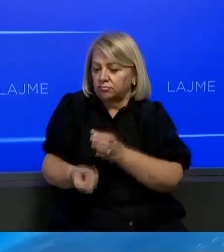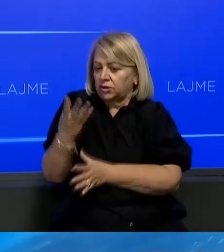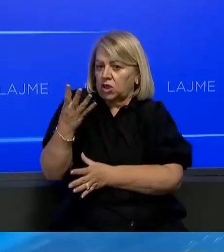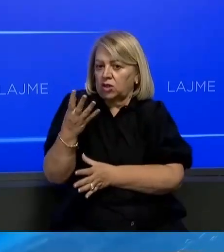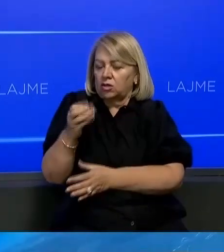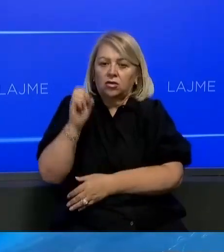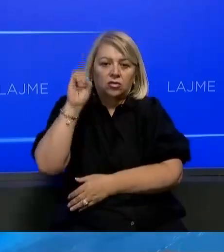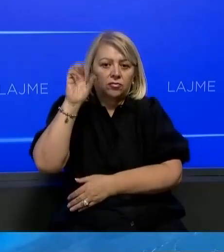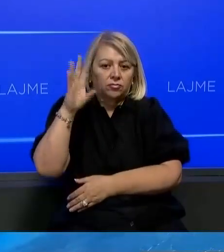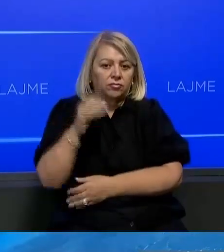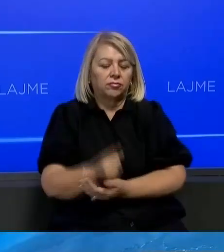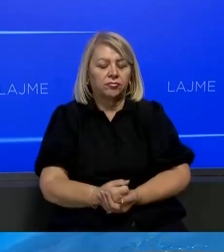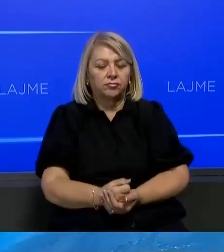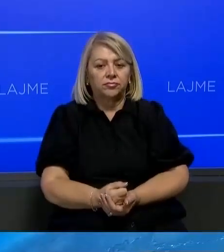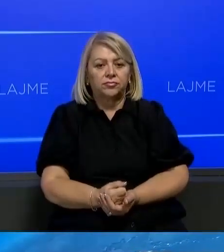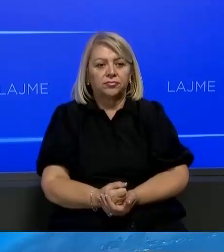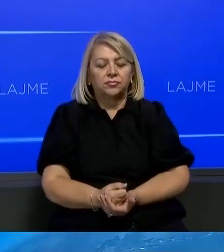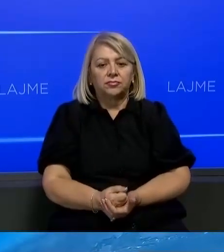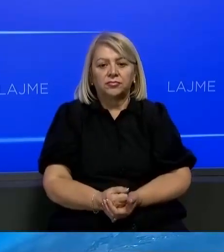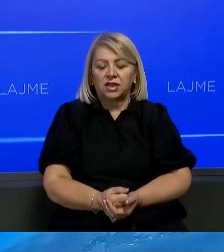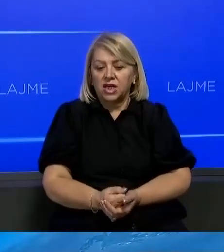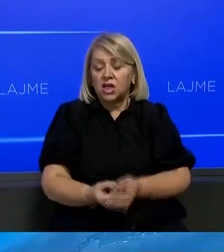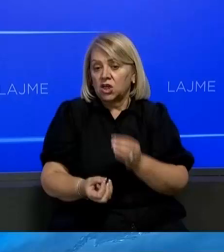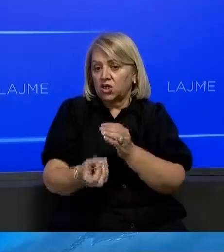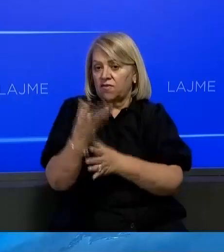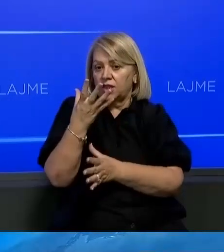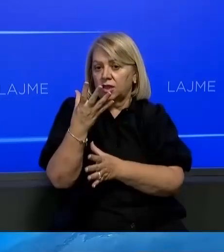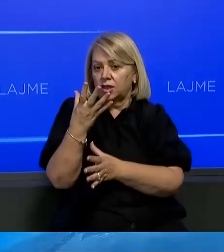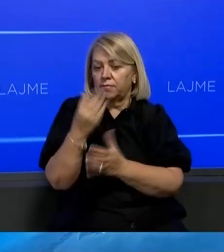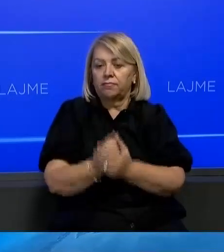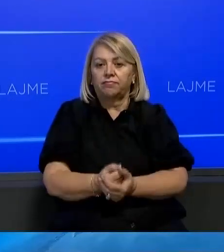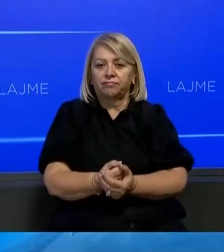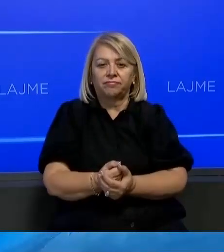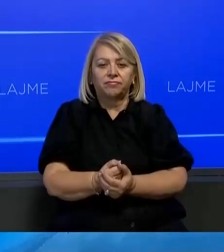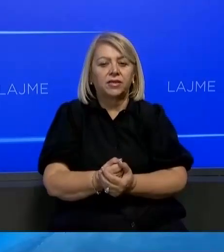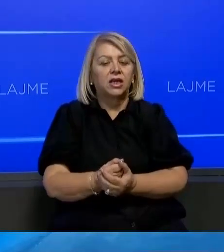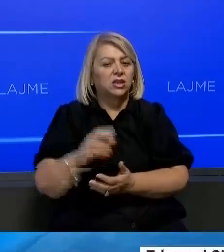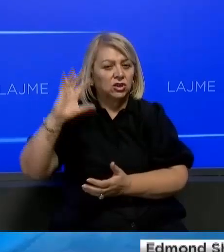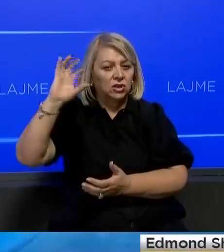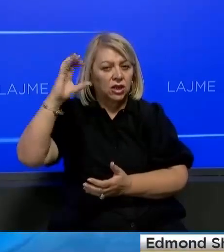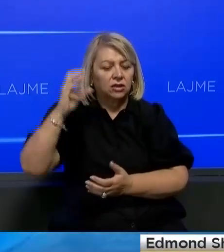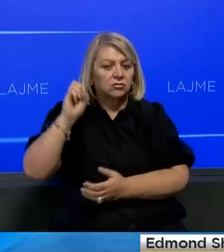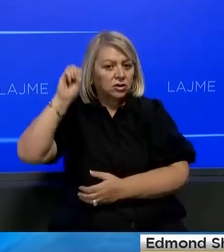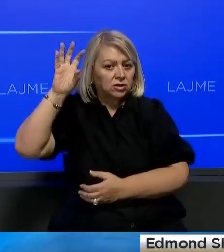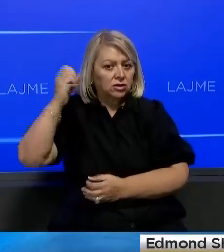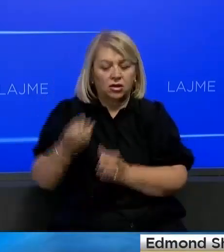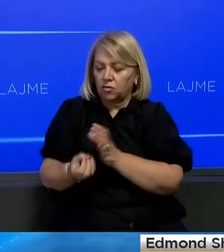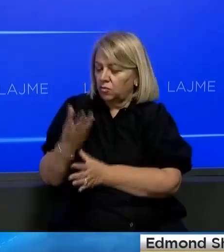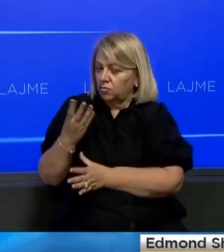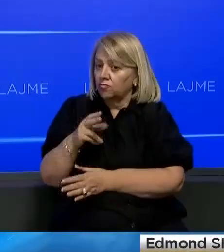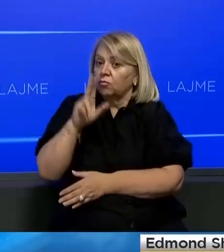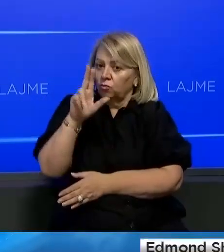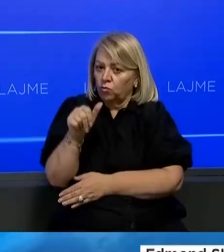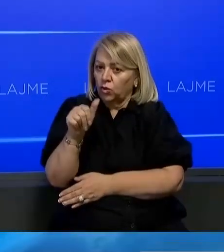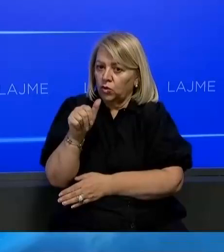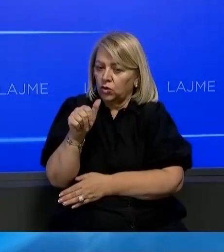reja të energjisë të rinovushme. Zhvillimi i gjenatorët veqët solar në veçantim mund të ketë një ndikim e nërë. Mund të shtoj mundësi